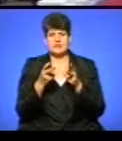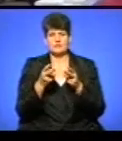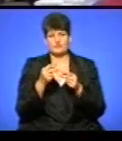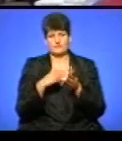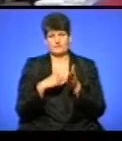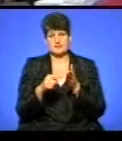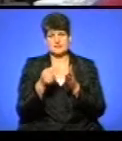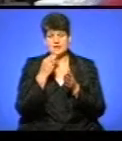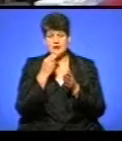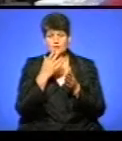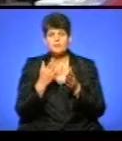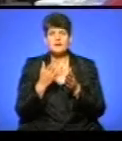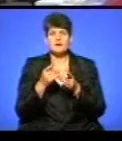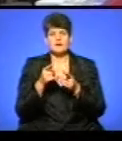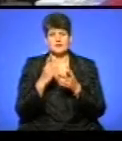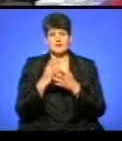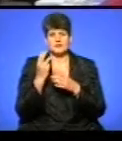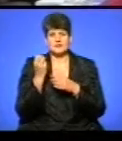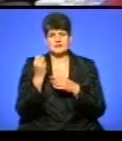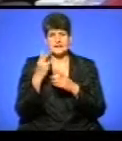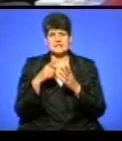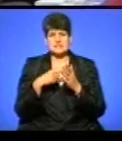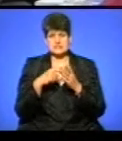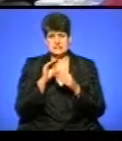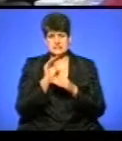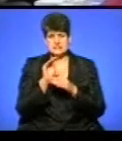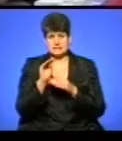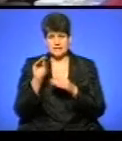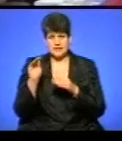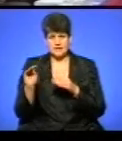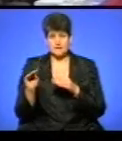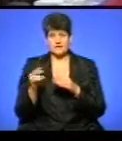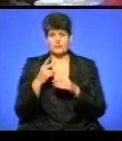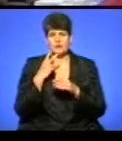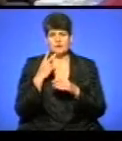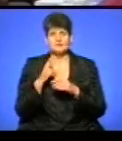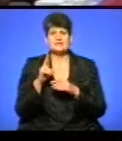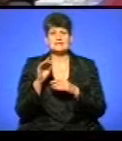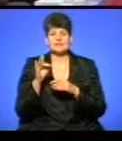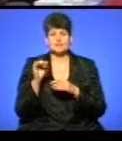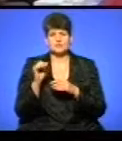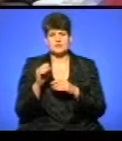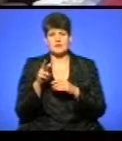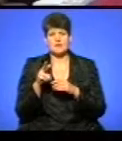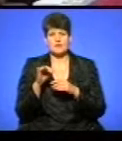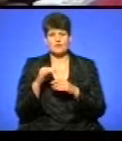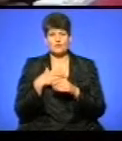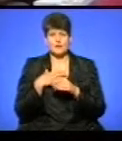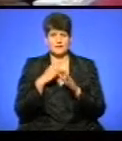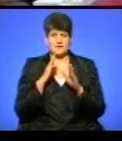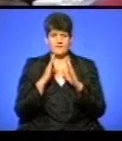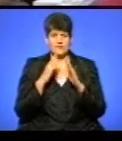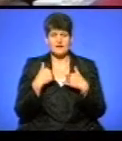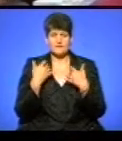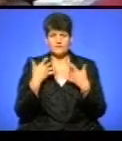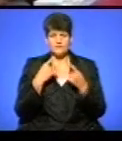з'їздено багато і тільки є 13 серій викладено цитрус лайф в мене на фейсбуці. В мене, як вже я